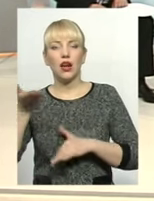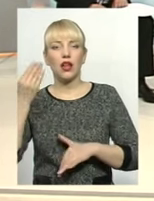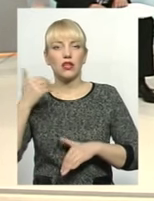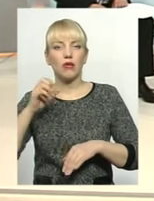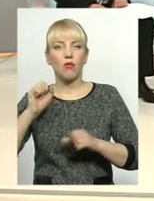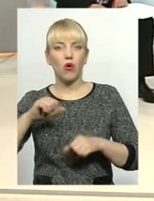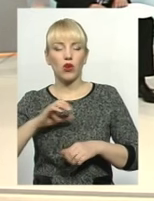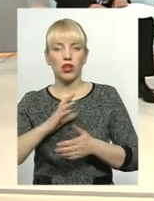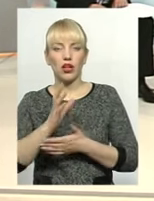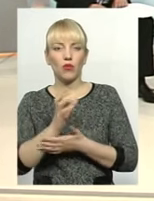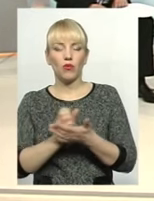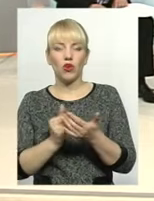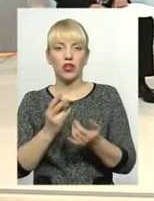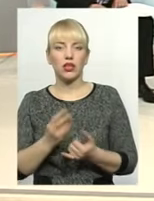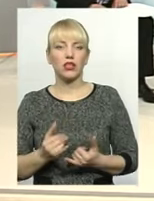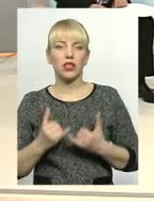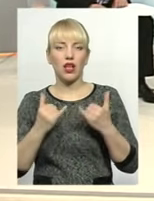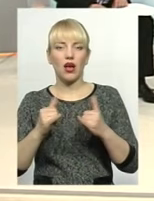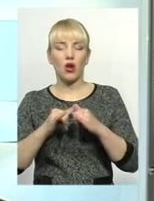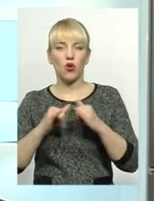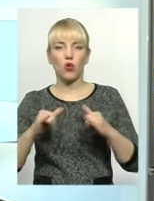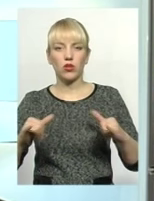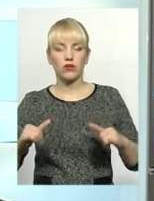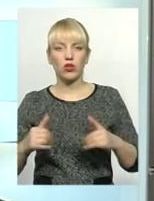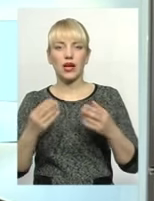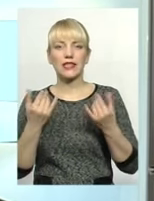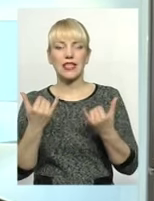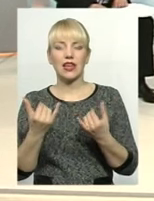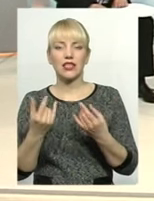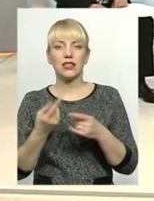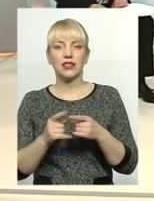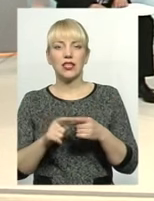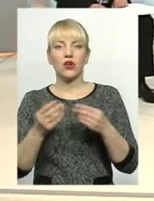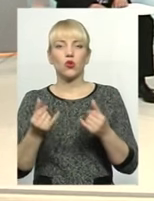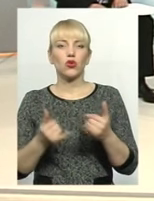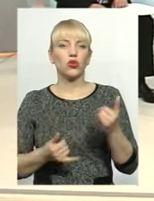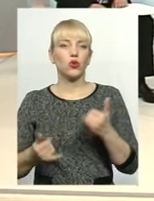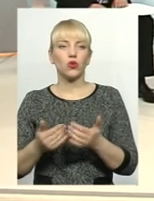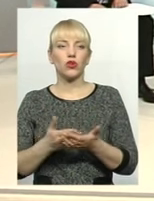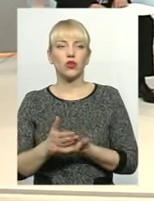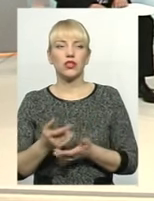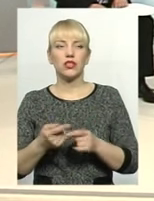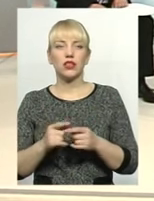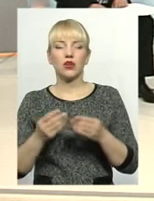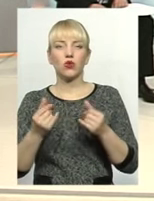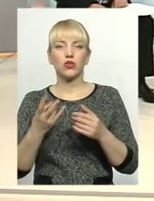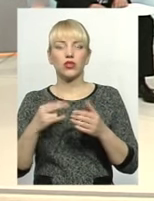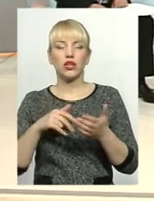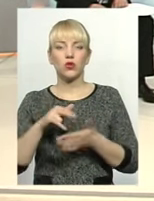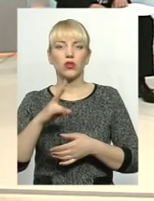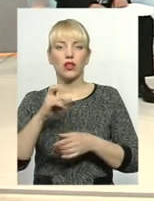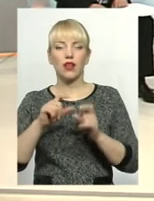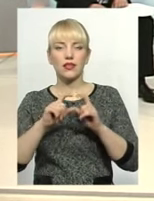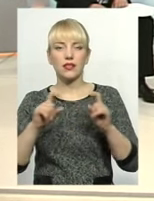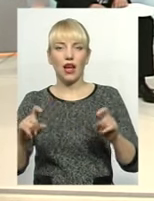акумулювати на розвиток, зараз ці кошти йдуть куди? Кошти йдуть на заклади. Заклад вже сам собі,